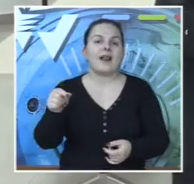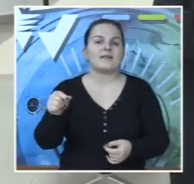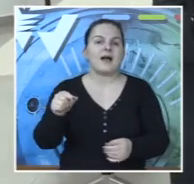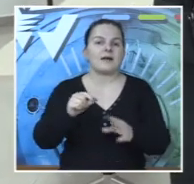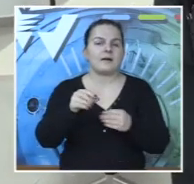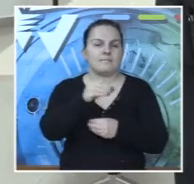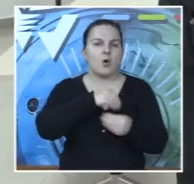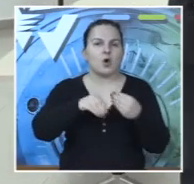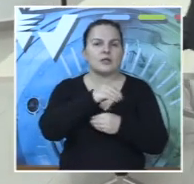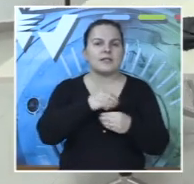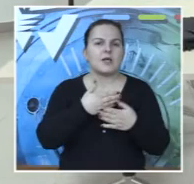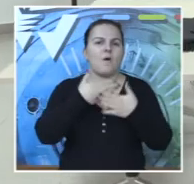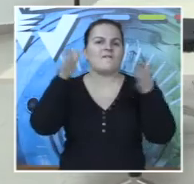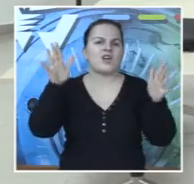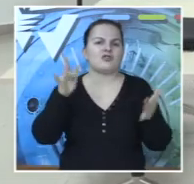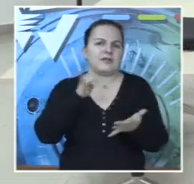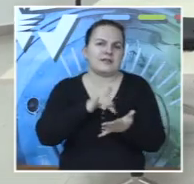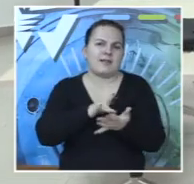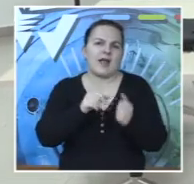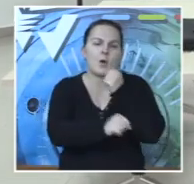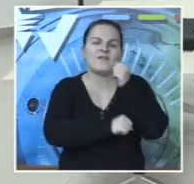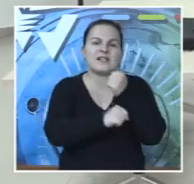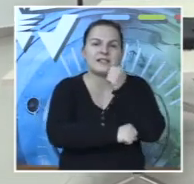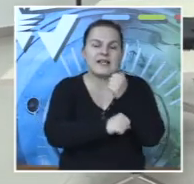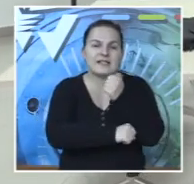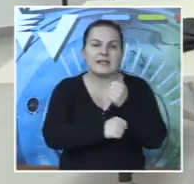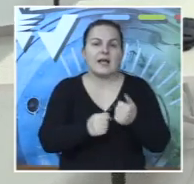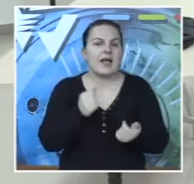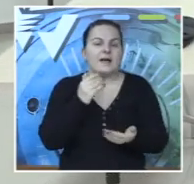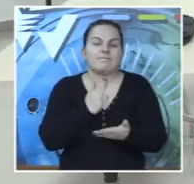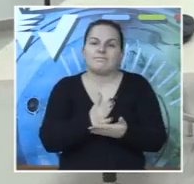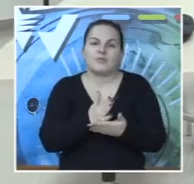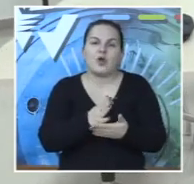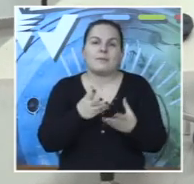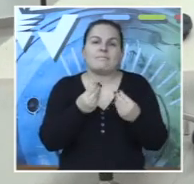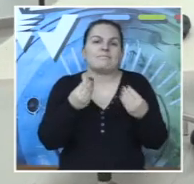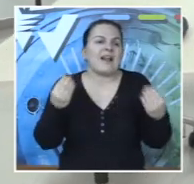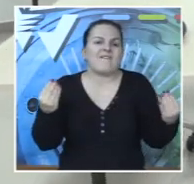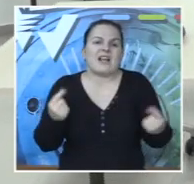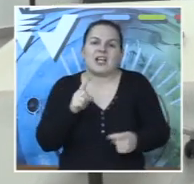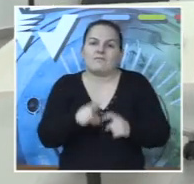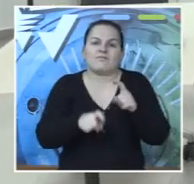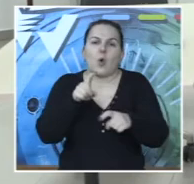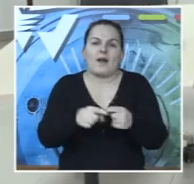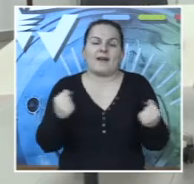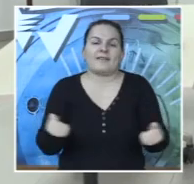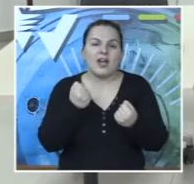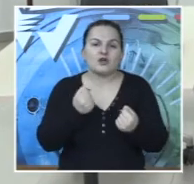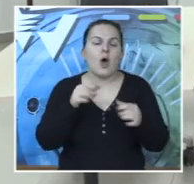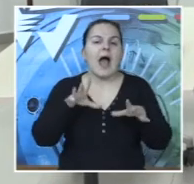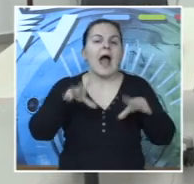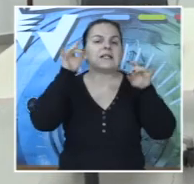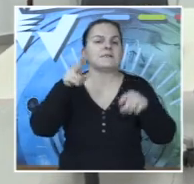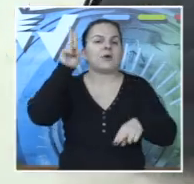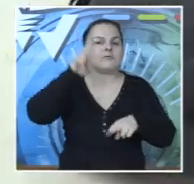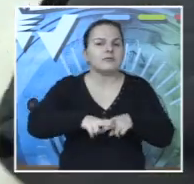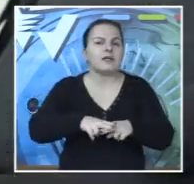Odlazak cijele porodice u veći univerzitetski centar izpored Kostine nadarenosti bio bi iz više razloga preveli korak pa